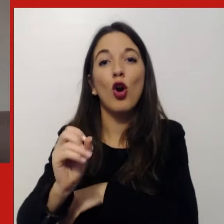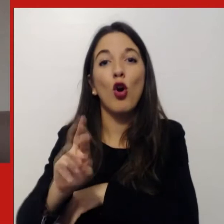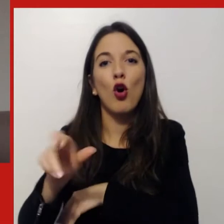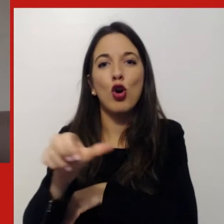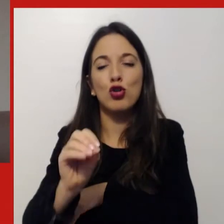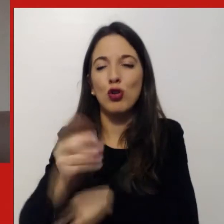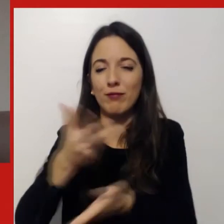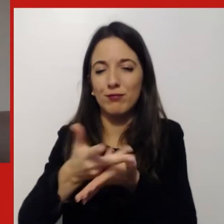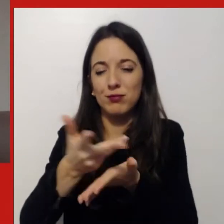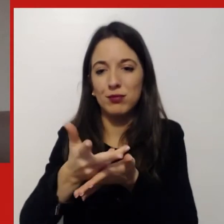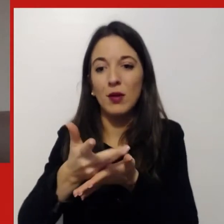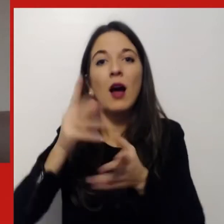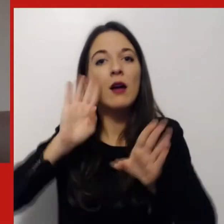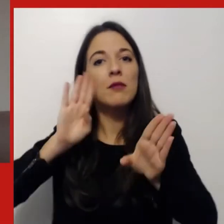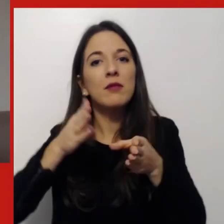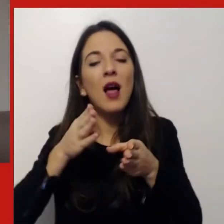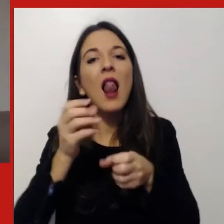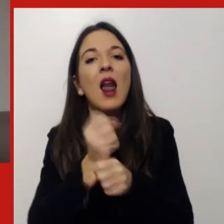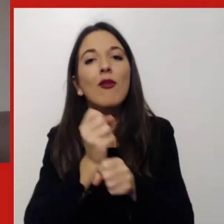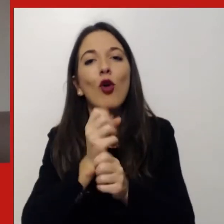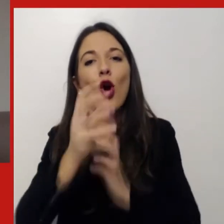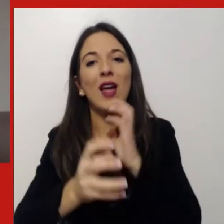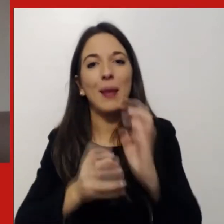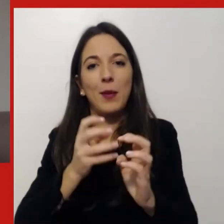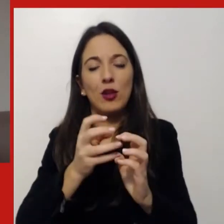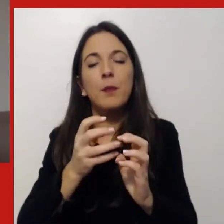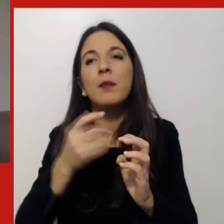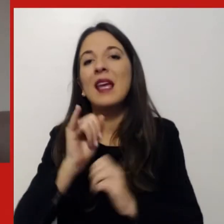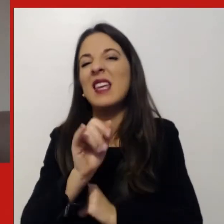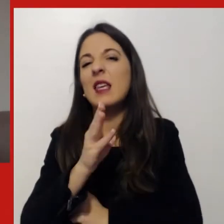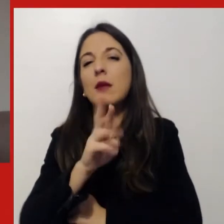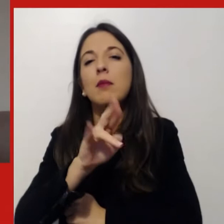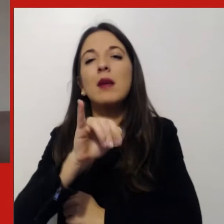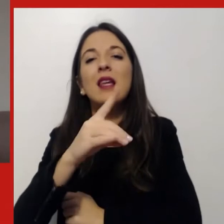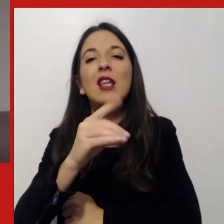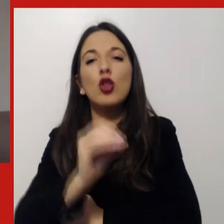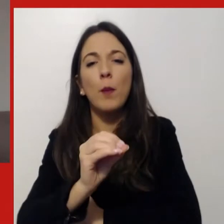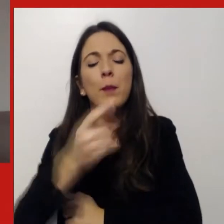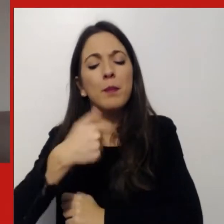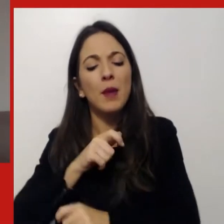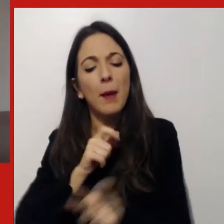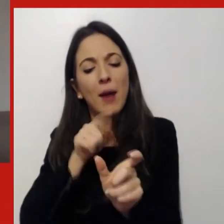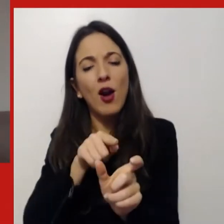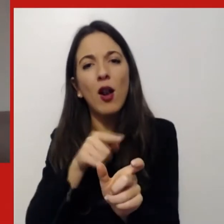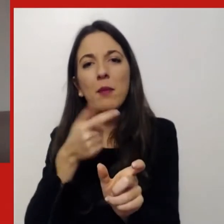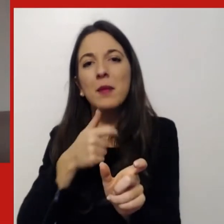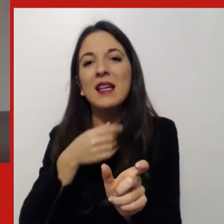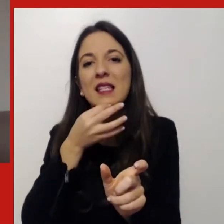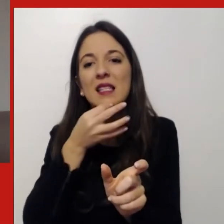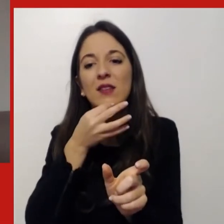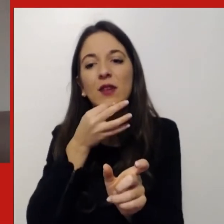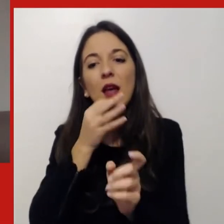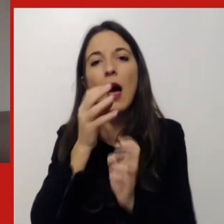Ibrido per me vuol dire un incrocio, una mescolanza, un accostamento tra cose tra di loro anche apparentemente molto